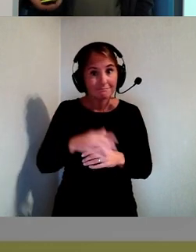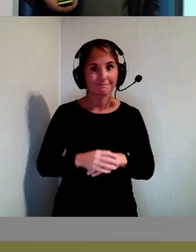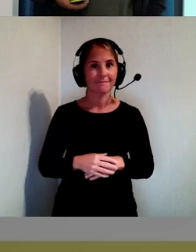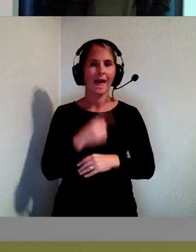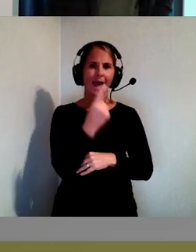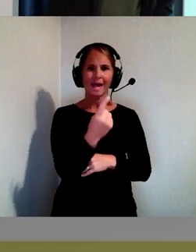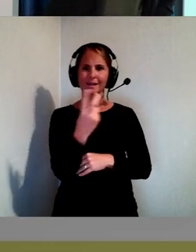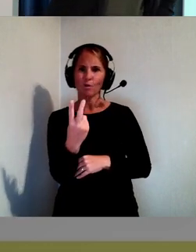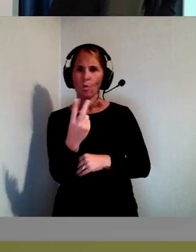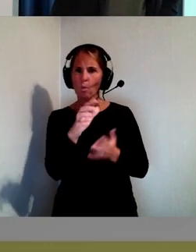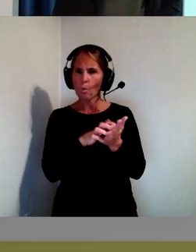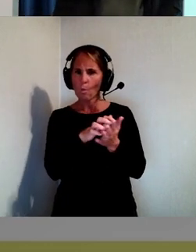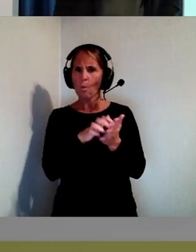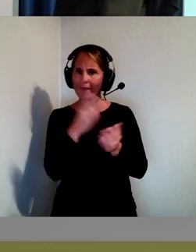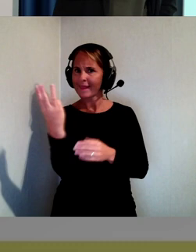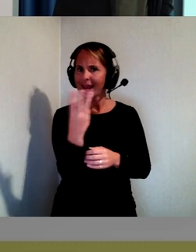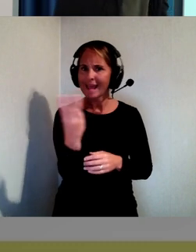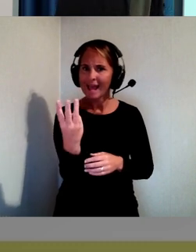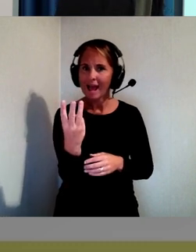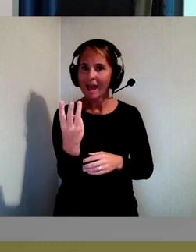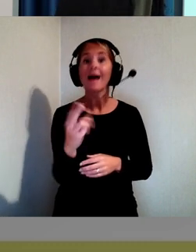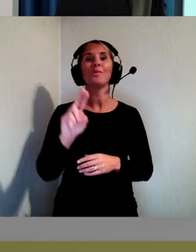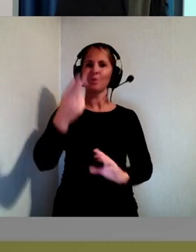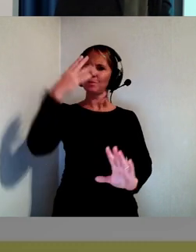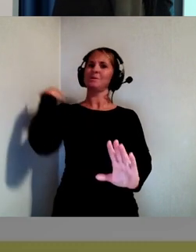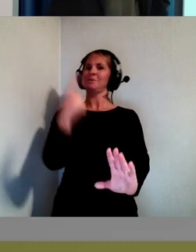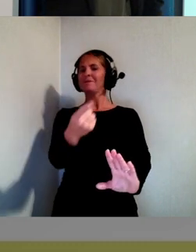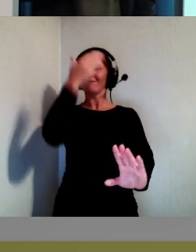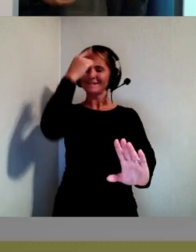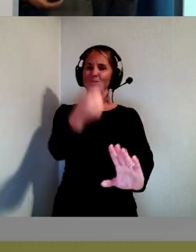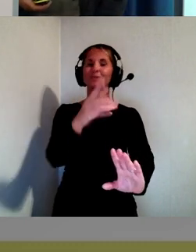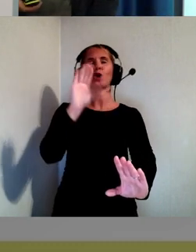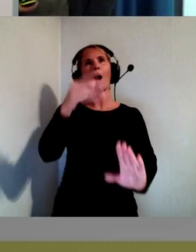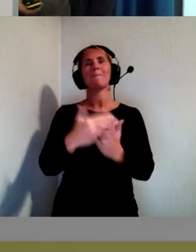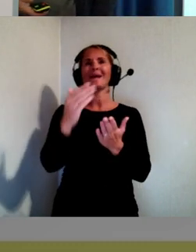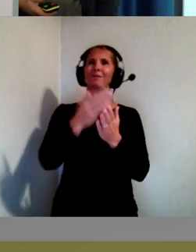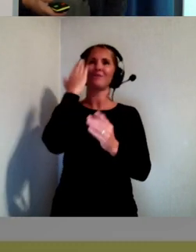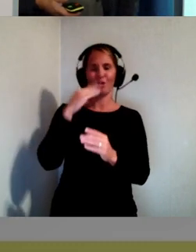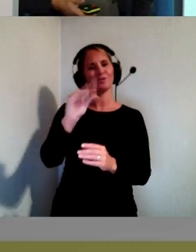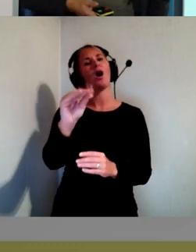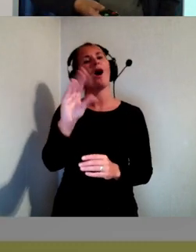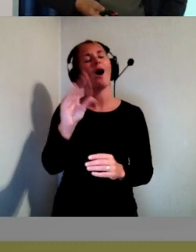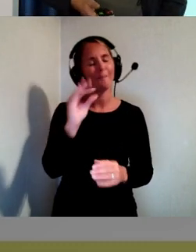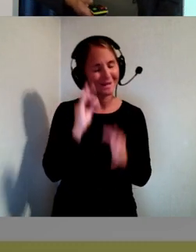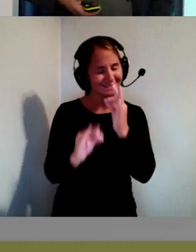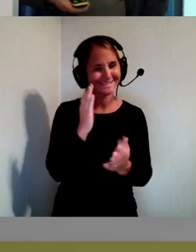En, två, tre. Nu kände du till det. Ja just det, berättade om det förut. Ja, så var det.